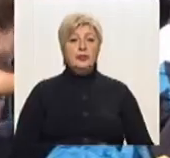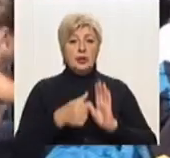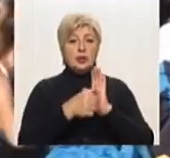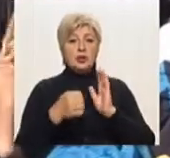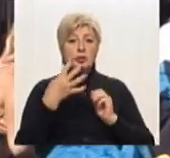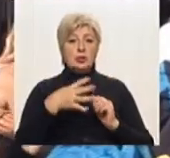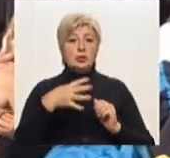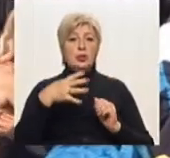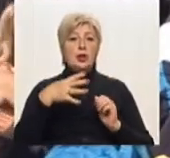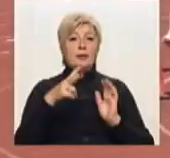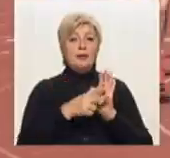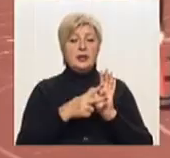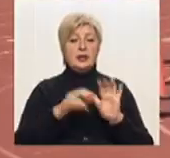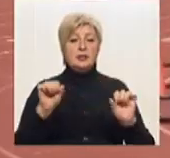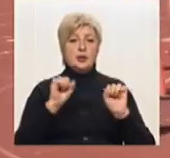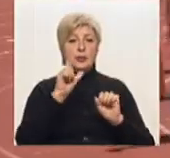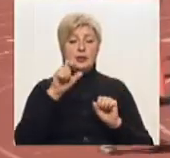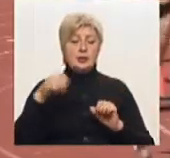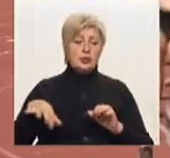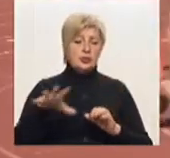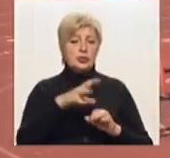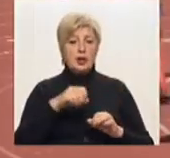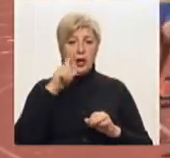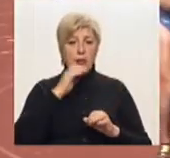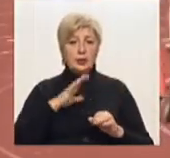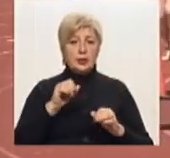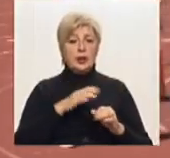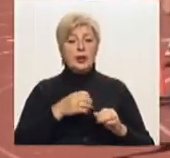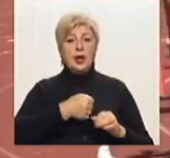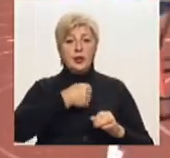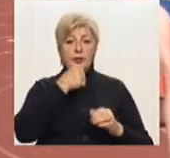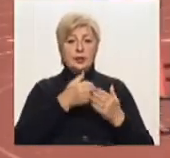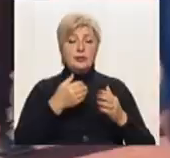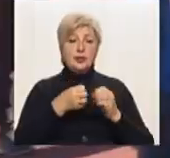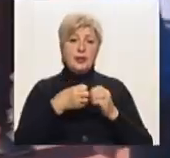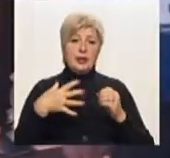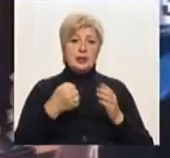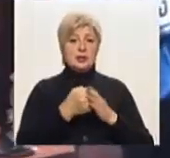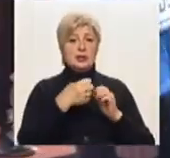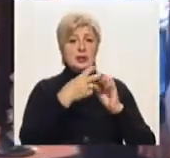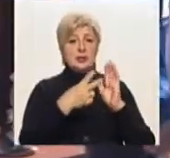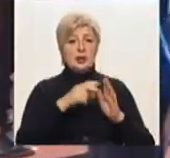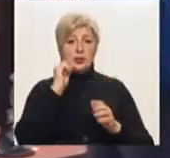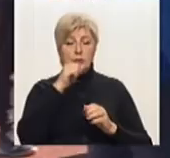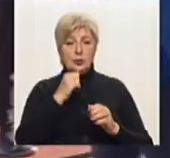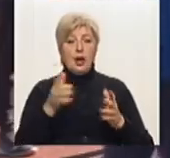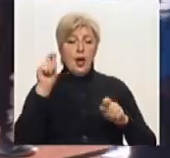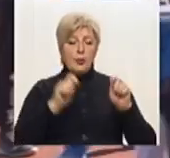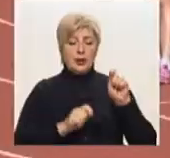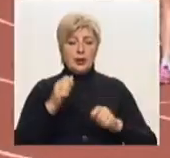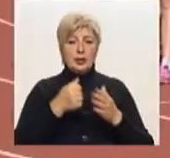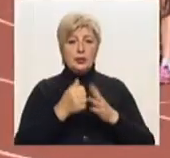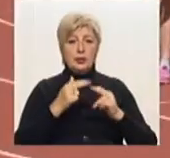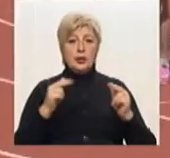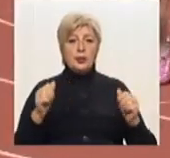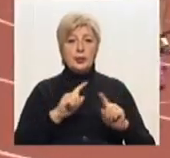648 спортсменів зі всієї України віком від 15 до 17 років приїхали до Дніпра, щоб показати